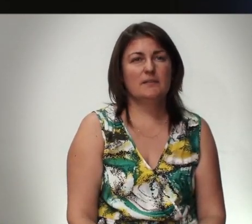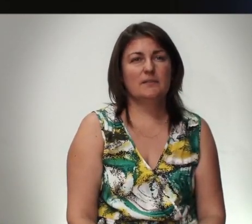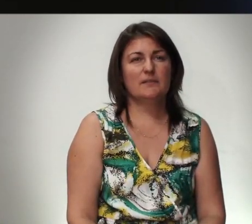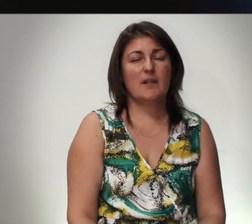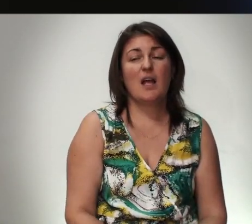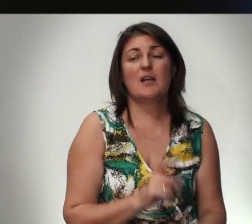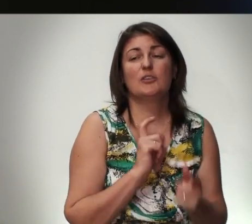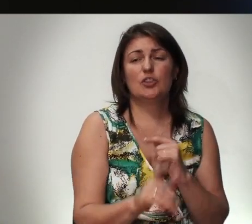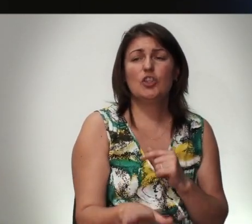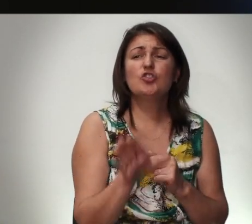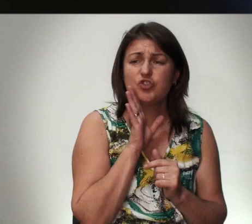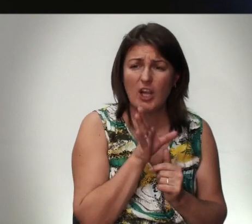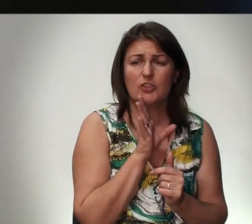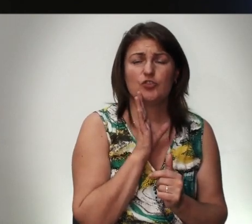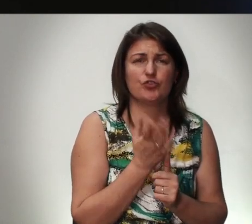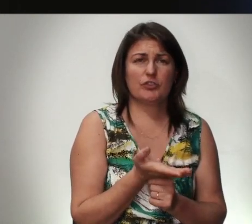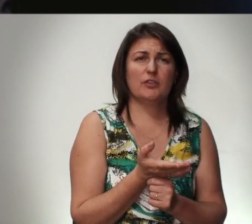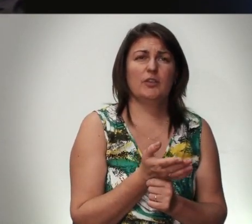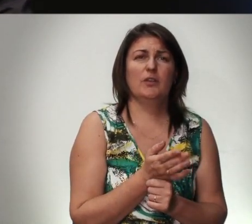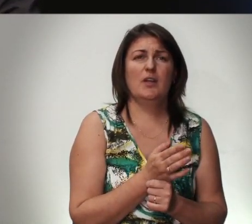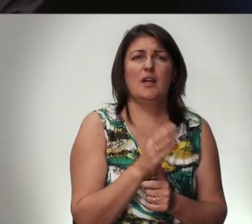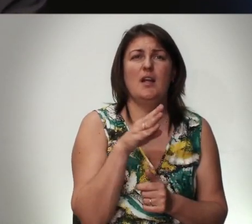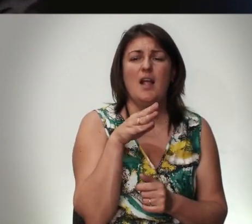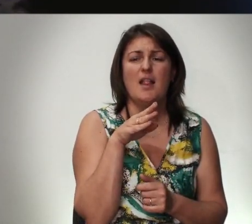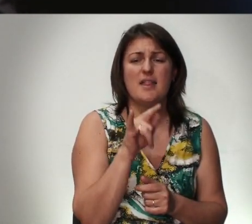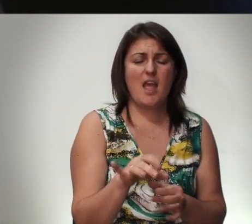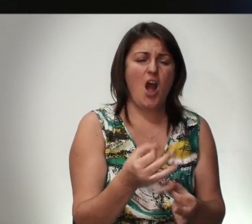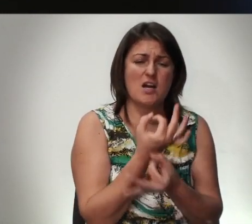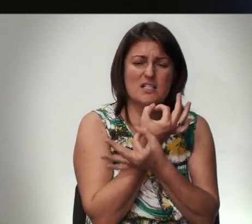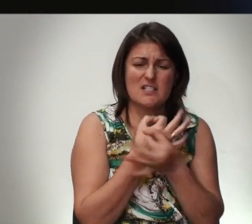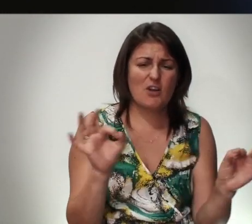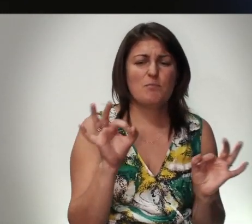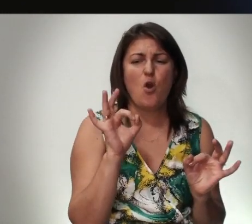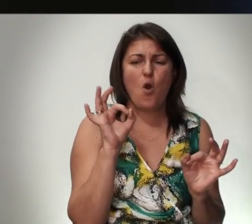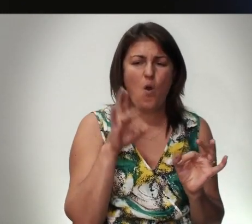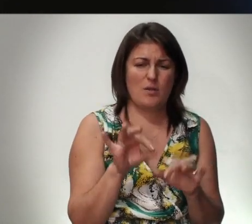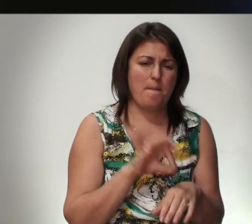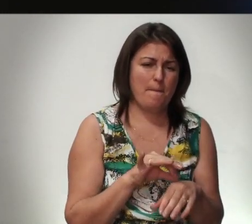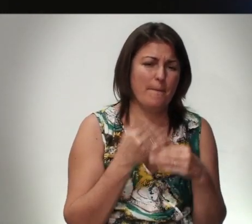Женщина Ты Освобождаешься От Недуга Твоего